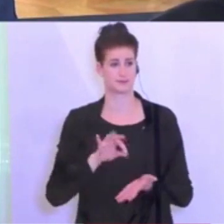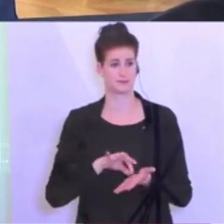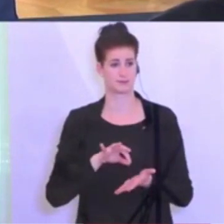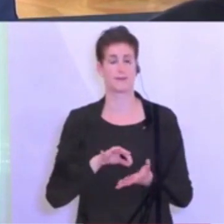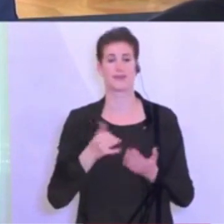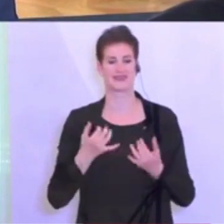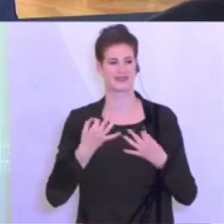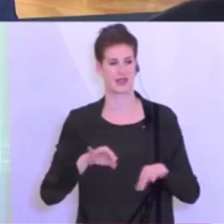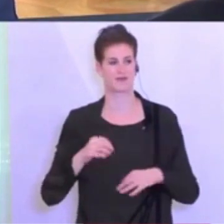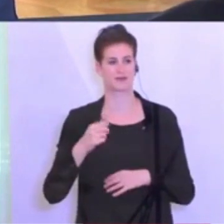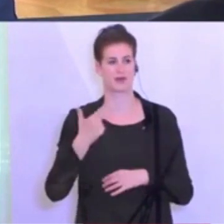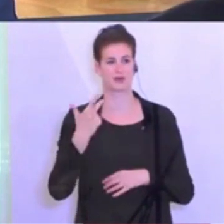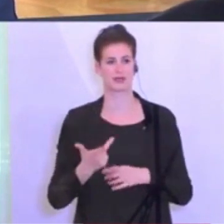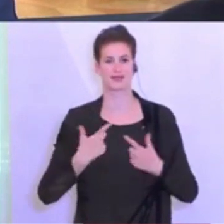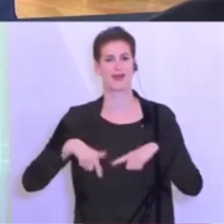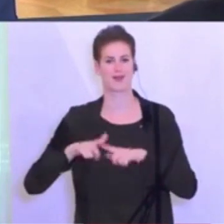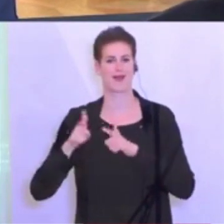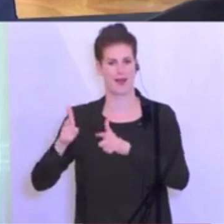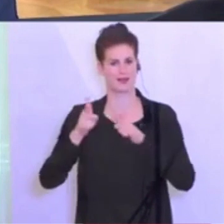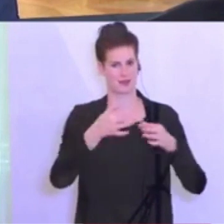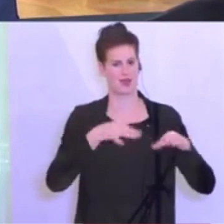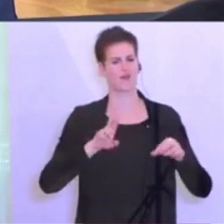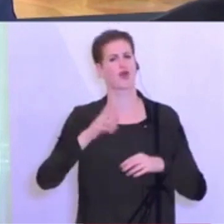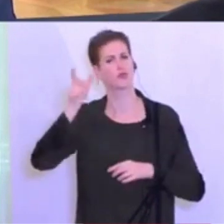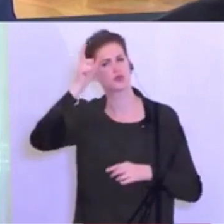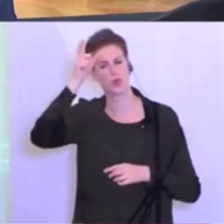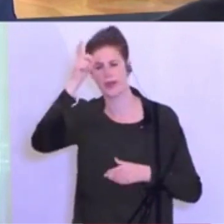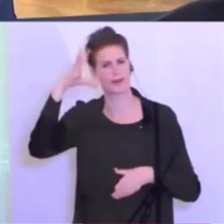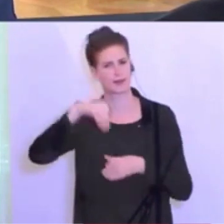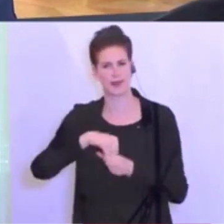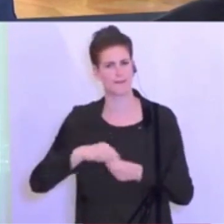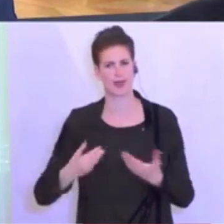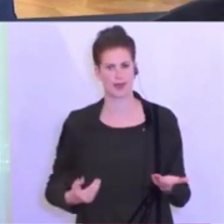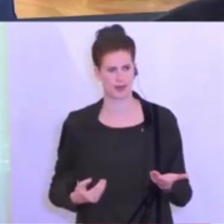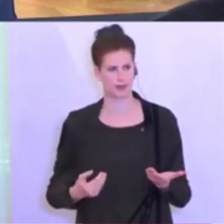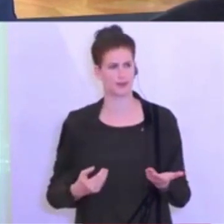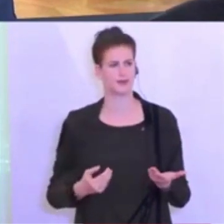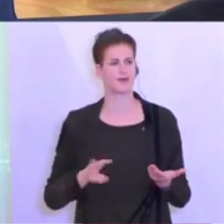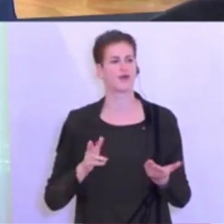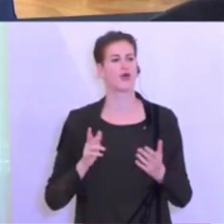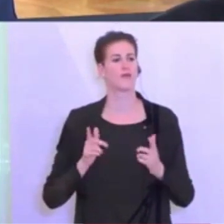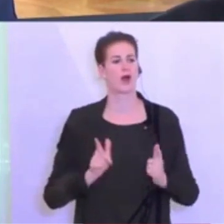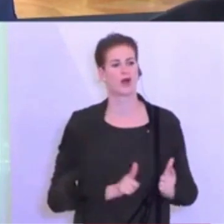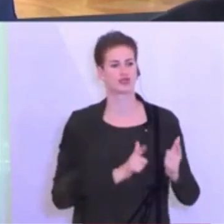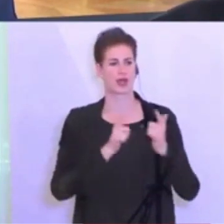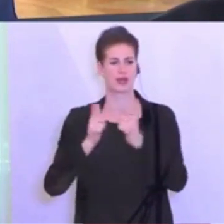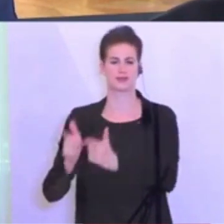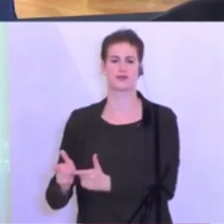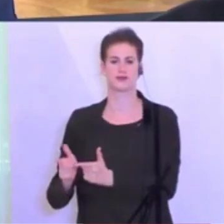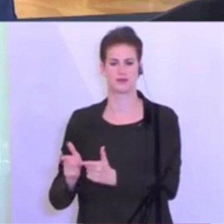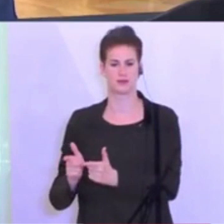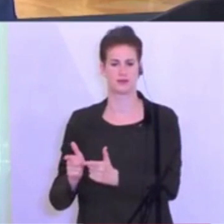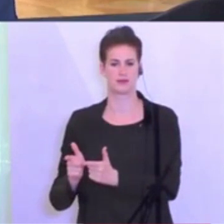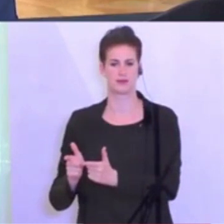Wieso ist die Türkei hier nicht begriffen? Muss bei der Ausreise aus der